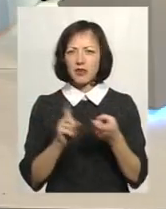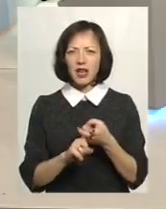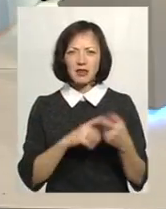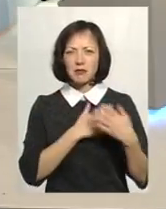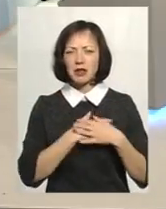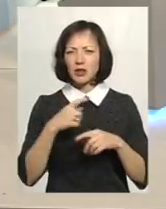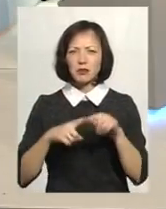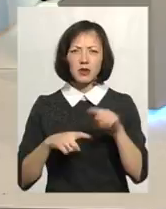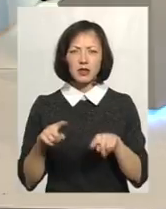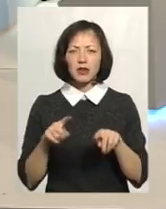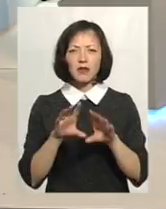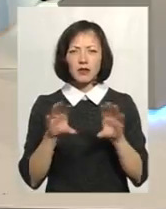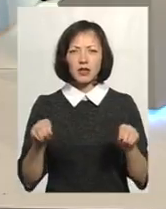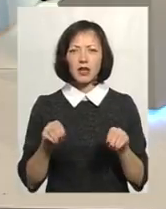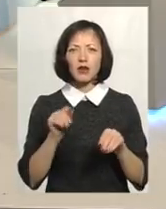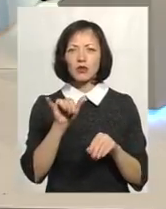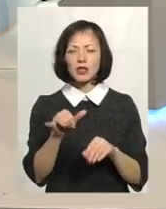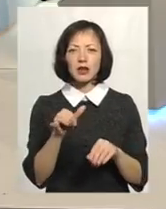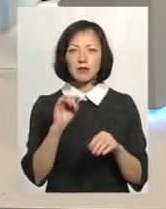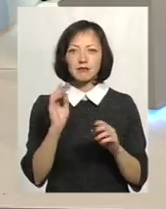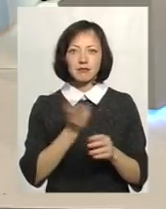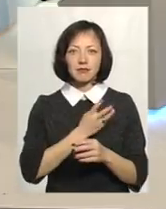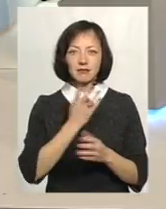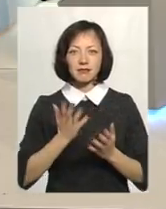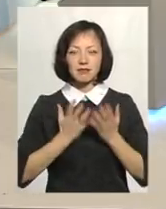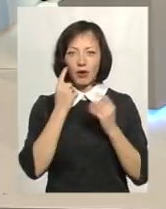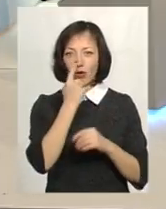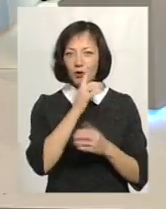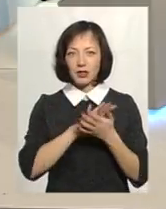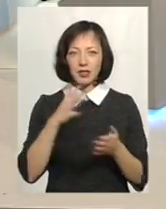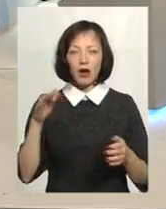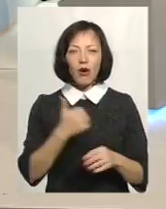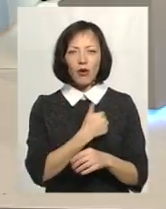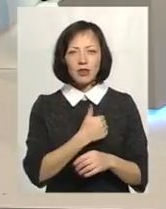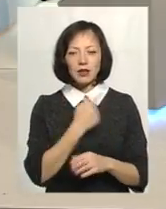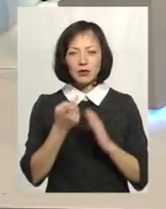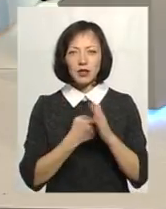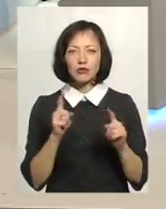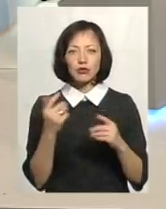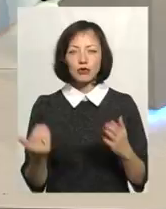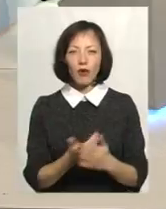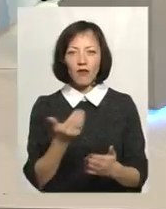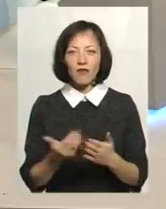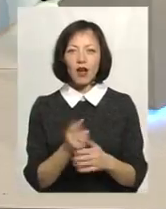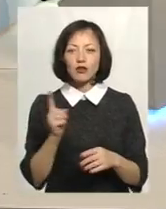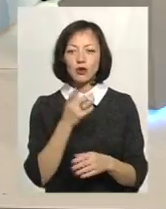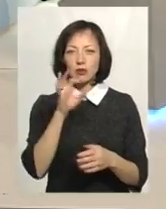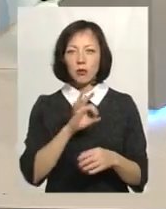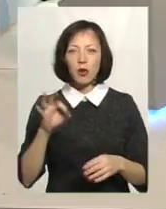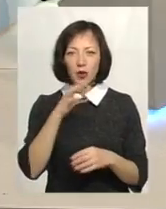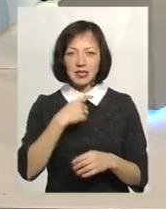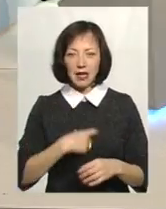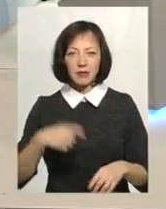патріотизмом, вони дуже горять очі. Вони бажають знати щось нове, вони бажають знати щось про себе.